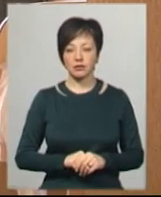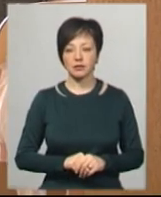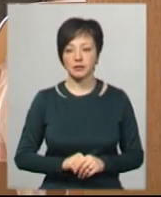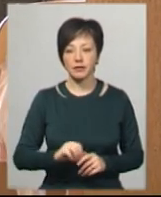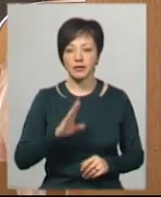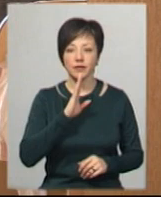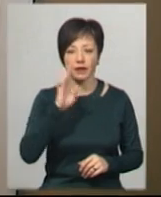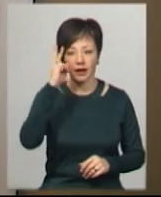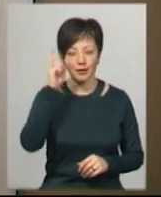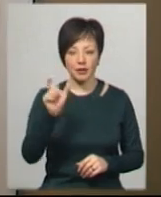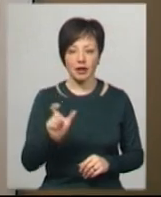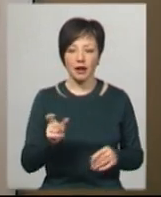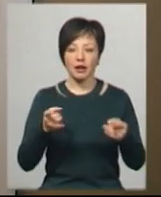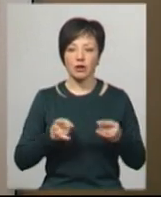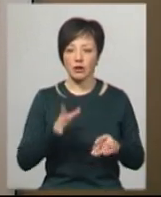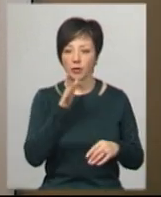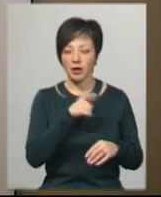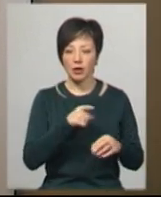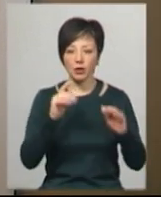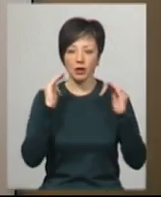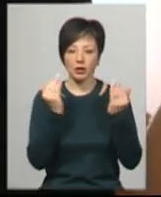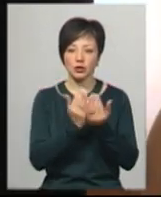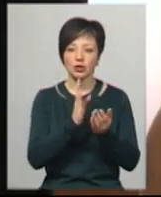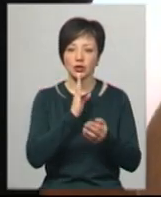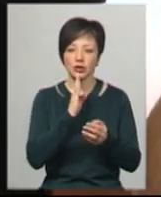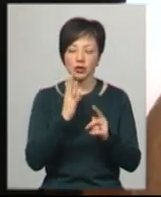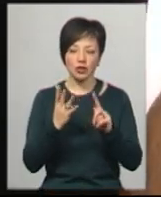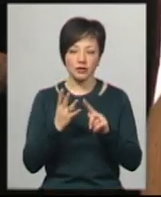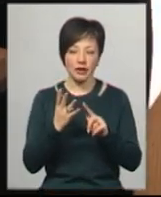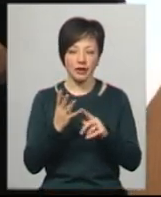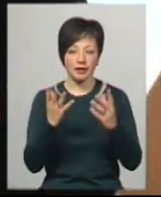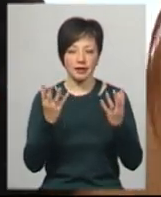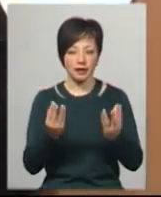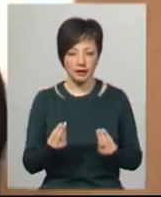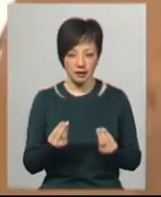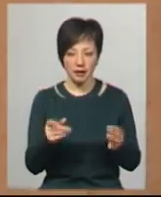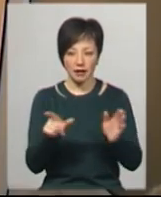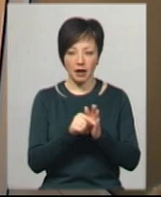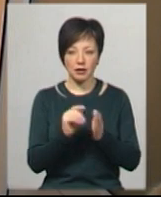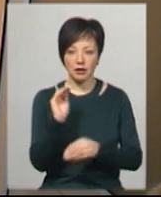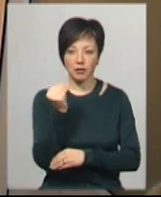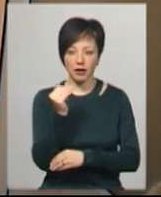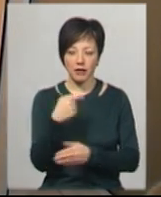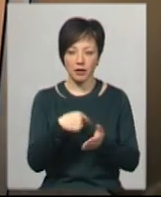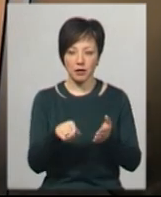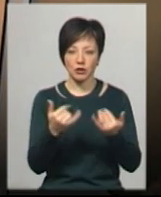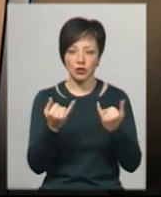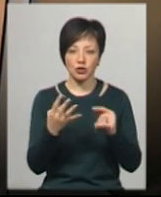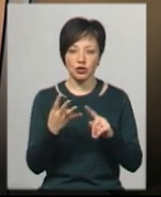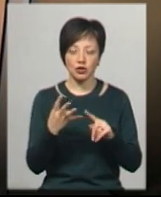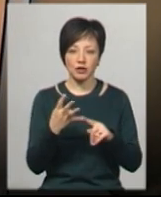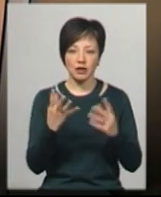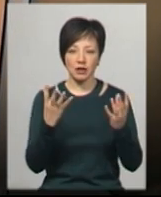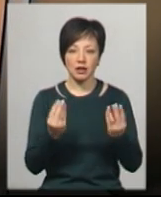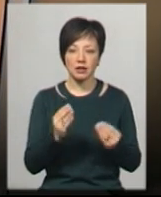Хмельничанка Діана Бучинська народила у період карантину. Жінка вже четвертий день як стала мамою. Їх з немовлям виписують. Сьогодні вже четвертий